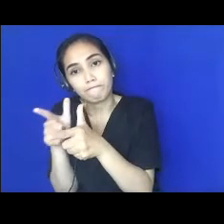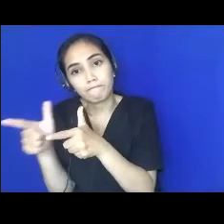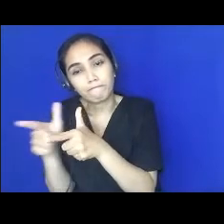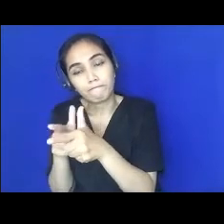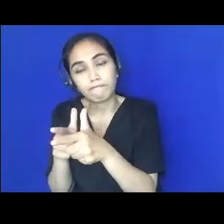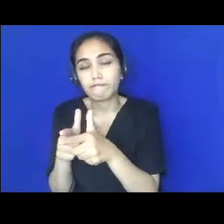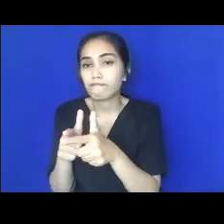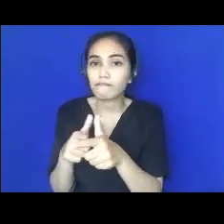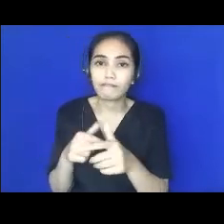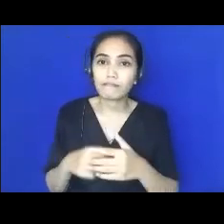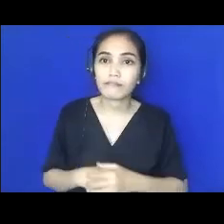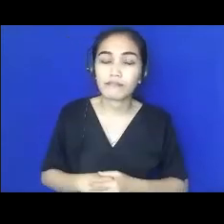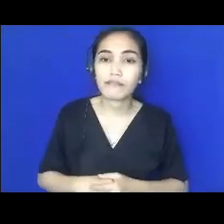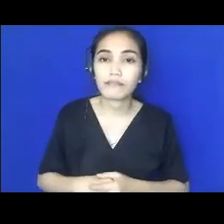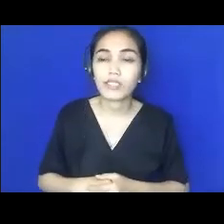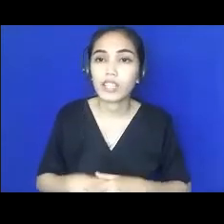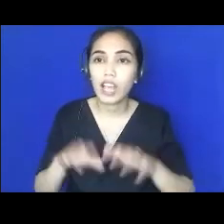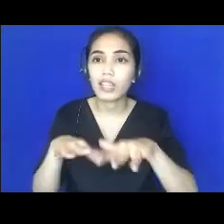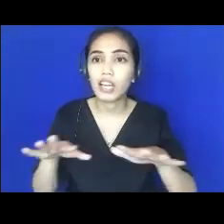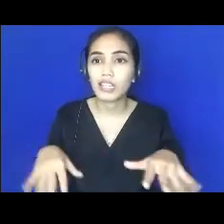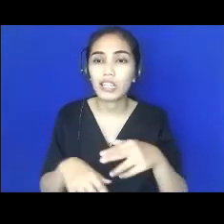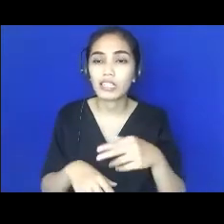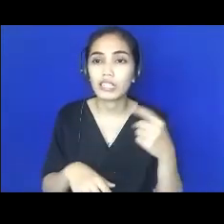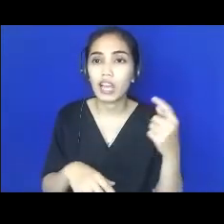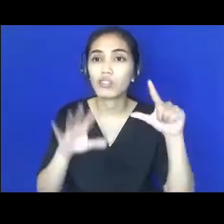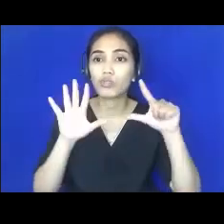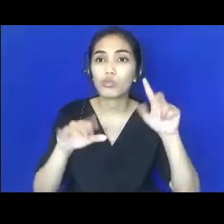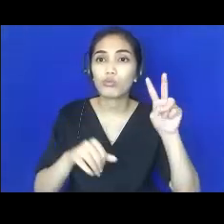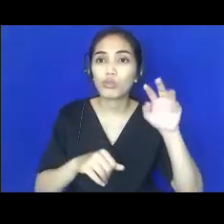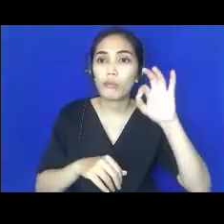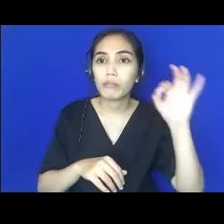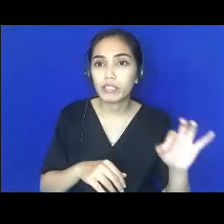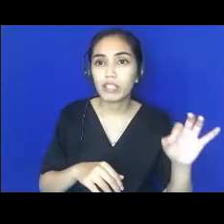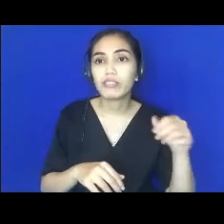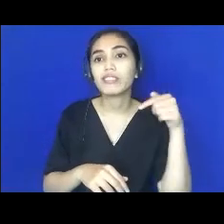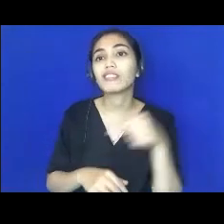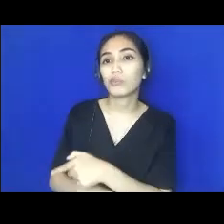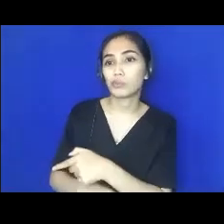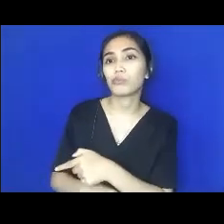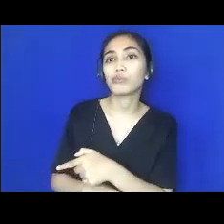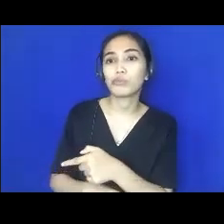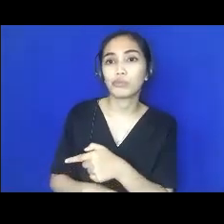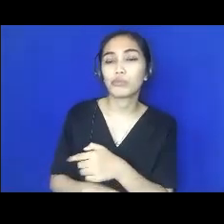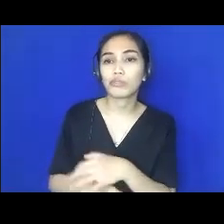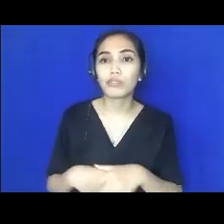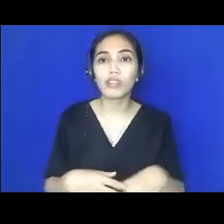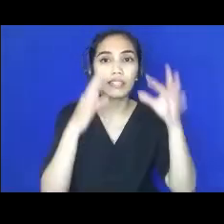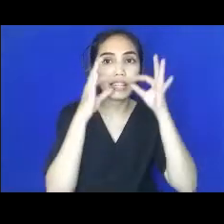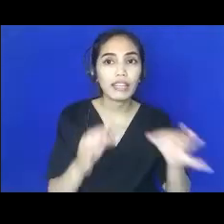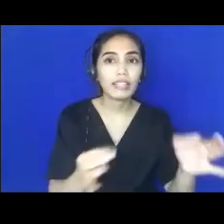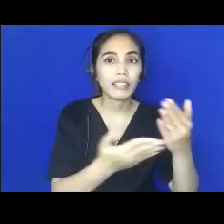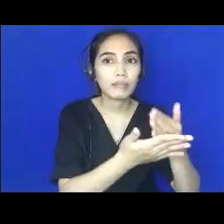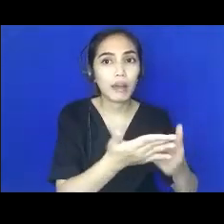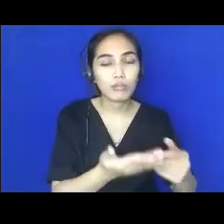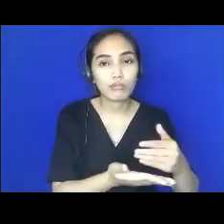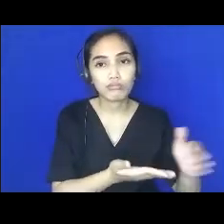informal saja dan anak kita 72% berada di sana ya Thailand separohnya ya tapi kalau kita